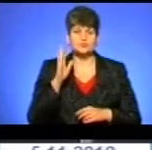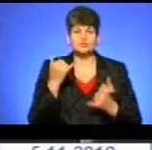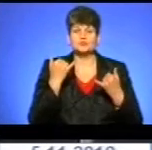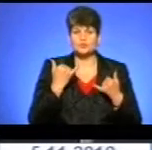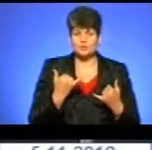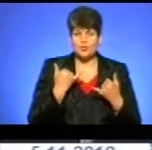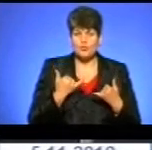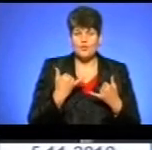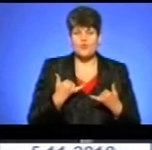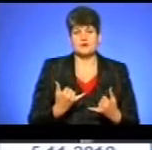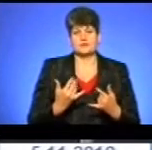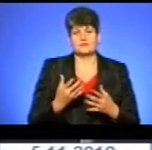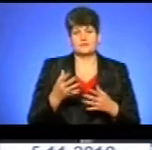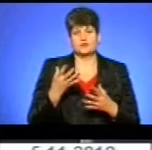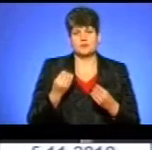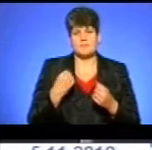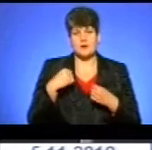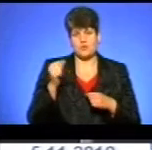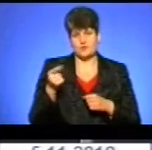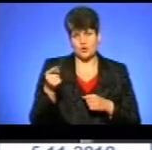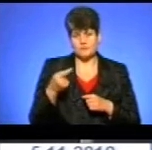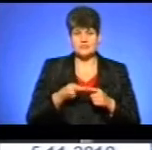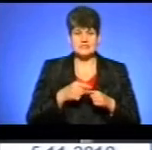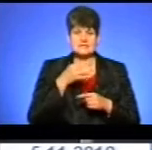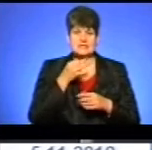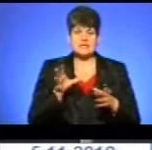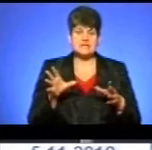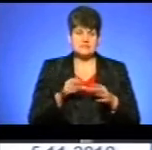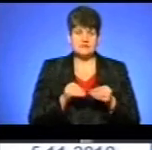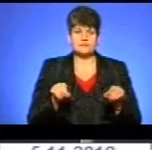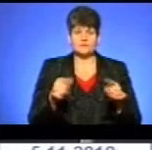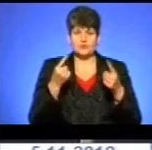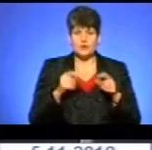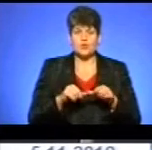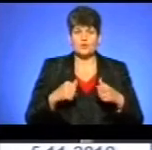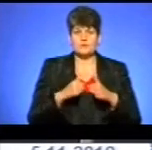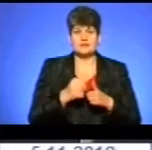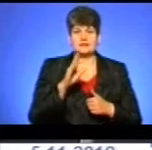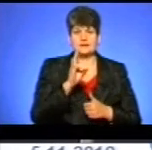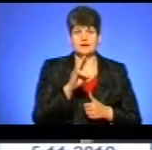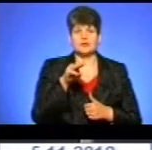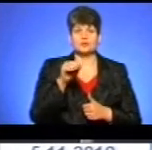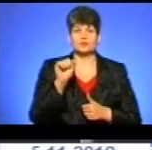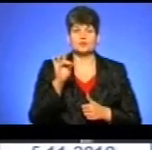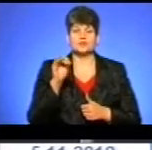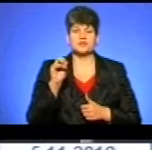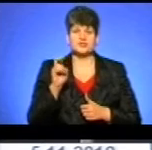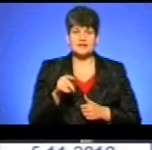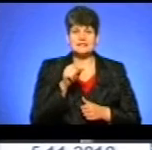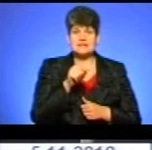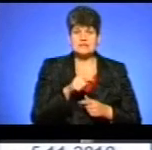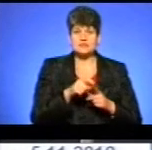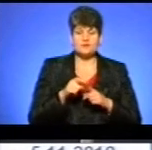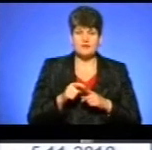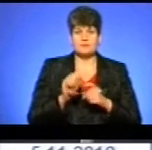Українському домі «Перемога» у Тернополі. Про це наповідомила співзасновник Тернопільської кінокомісії Наталія Турчин. За її словами, участь у ньому